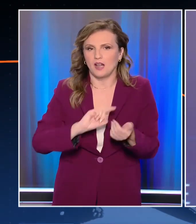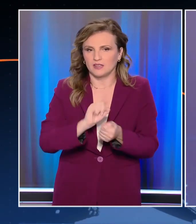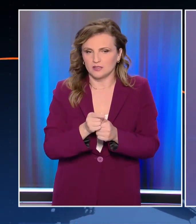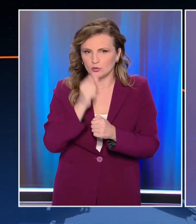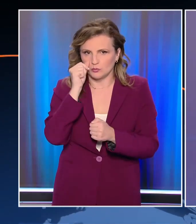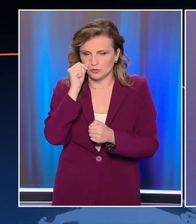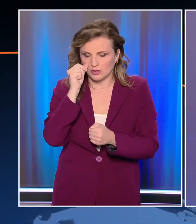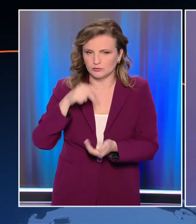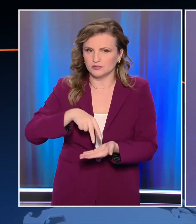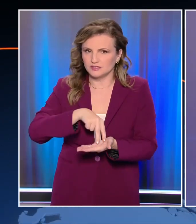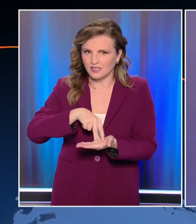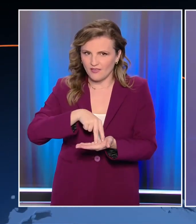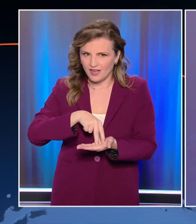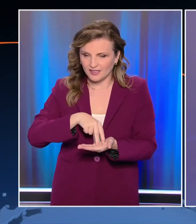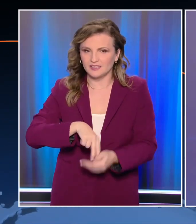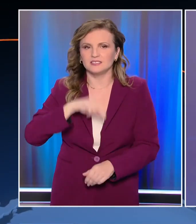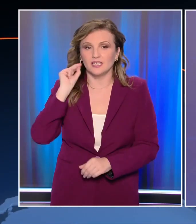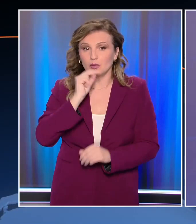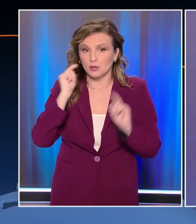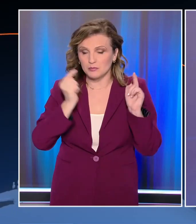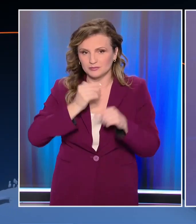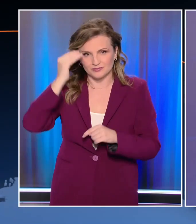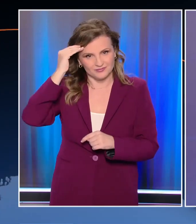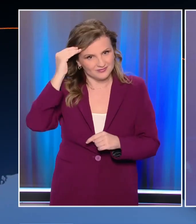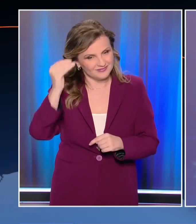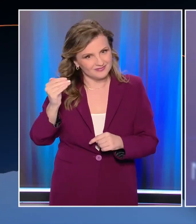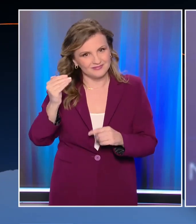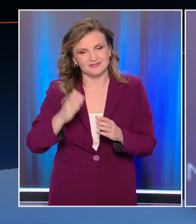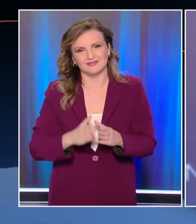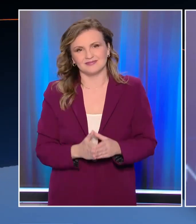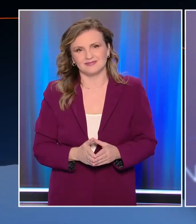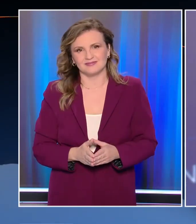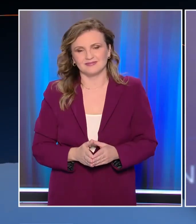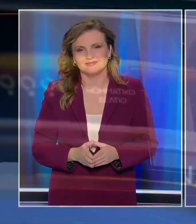ειδήσιων του Open στις 7 παρατέταρτο με τον Νίκο Στραβελάκη. Καλό απόγευμα σε όλες.